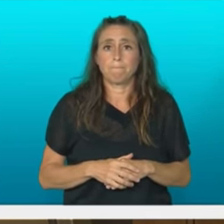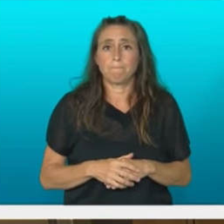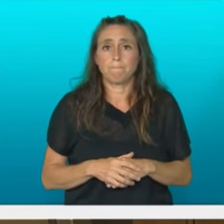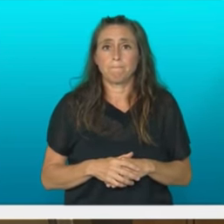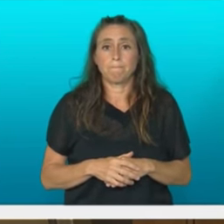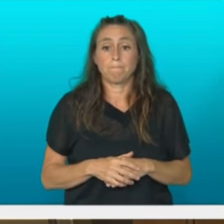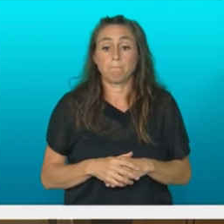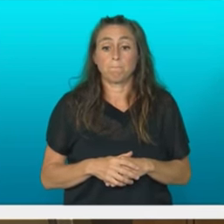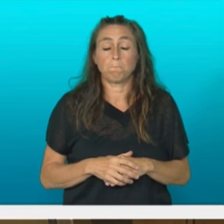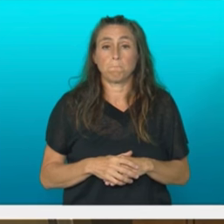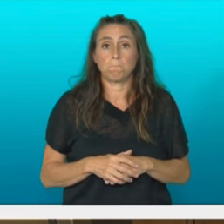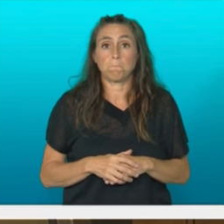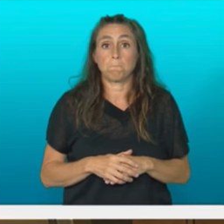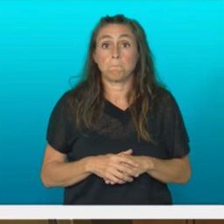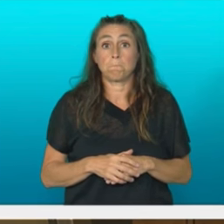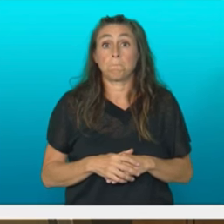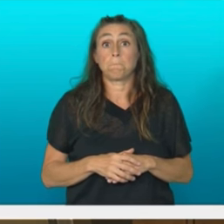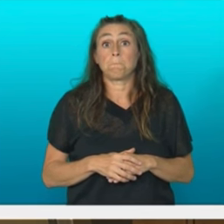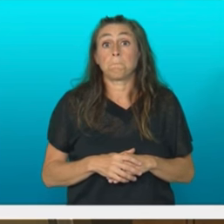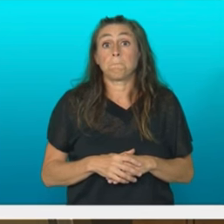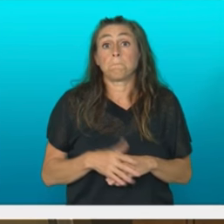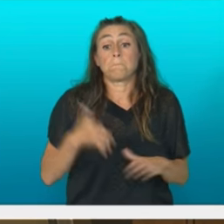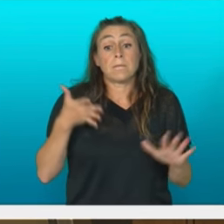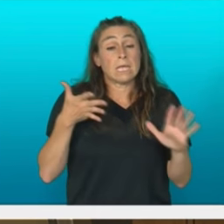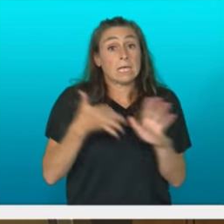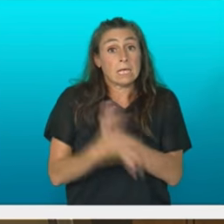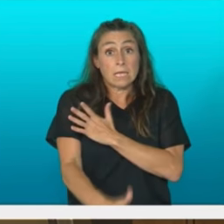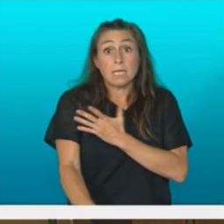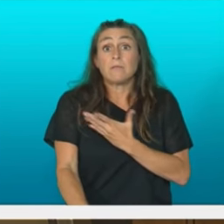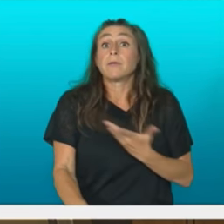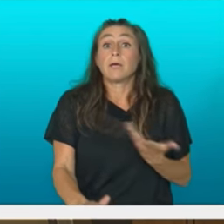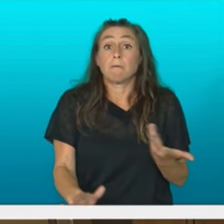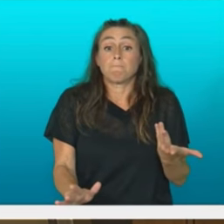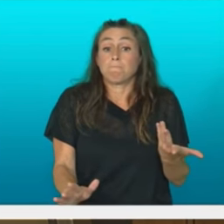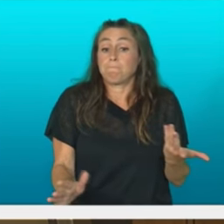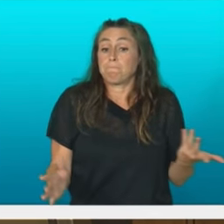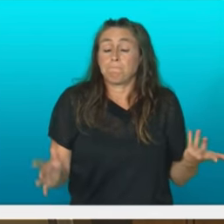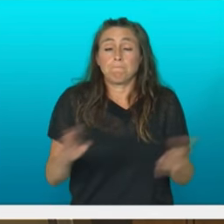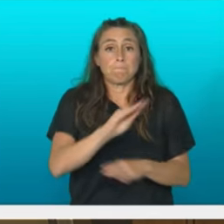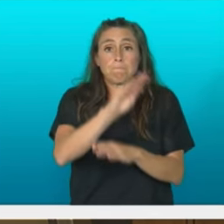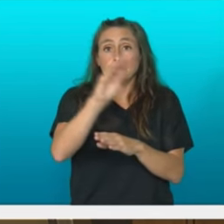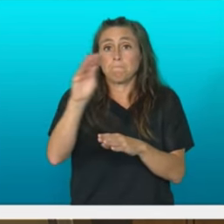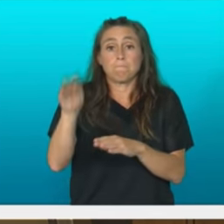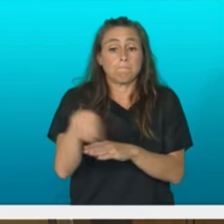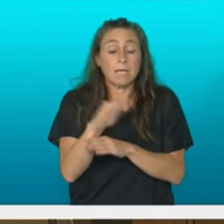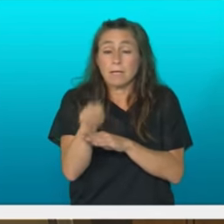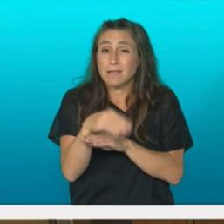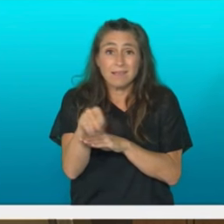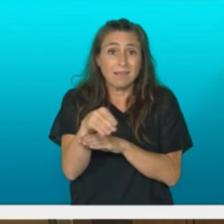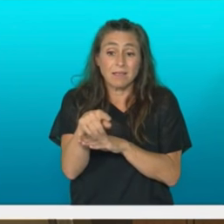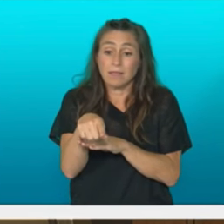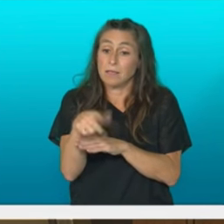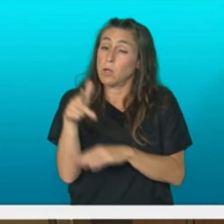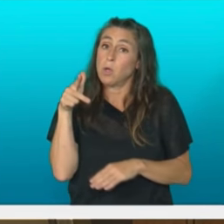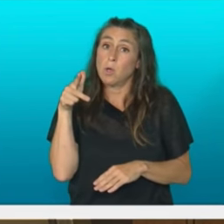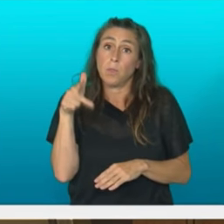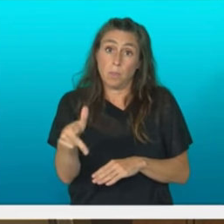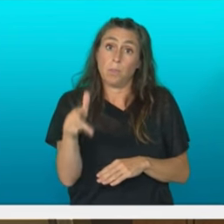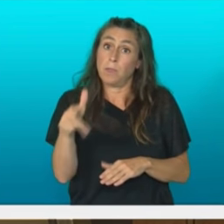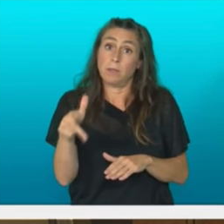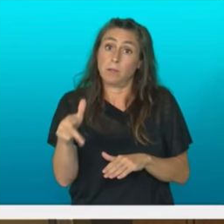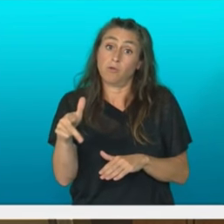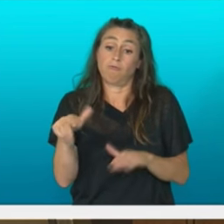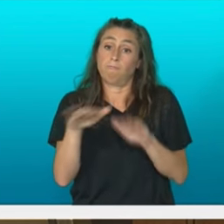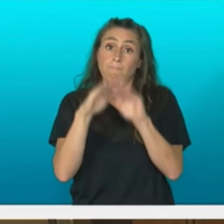honek horrezkoa den ondasun unibertsala honartzera behartzen gaitu zantza